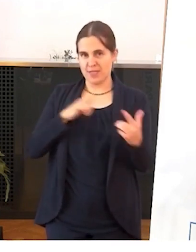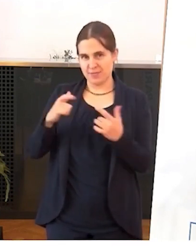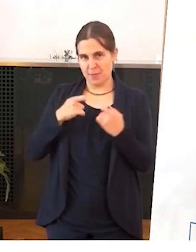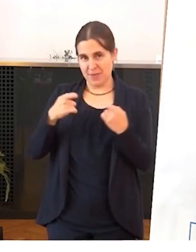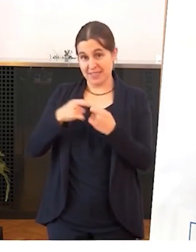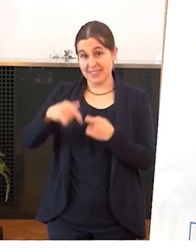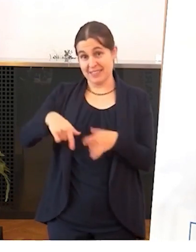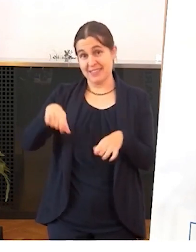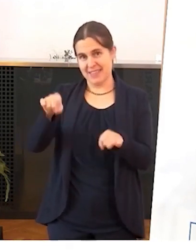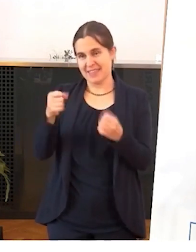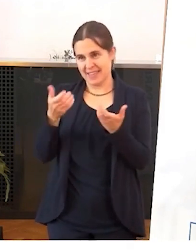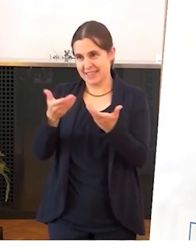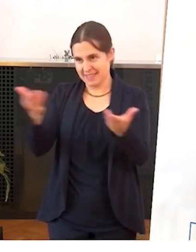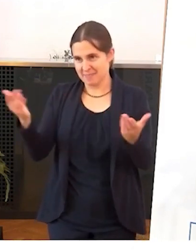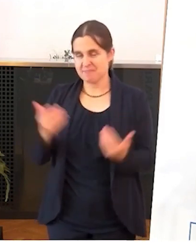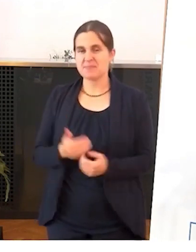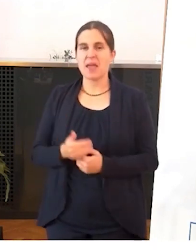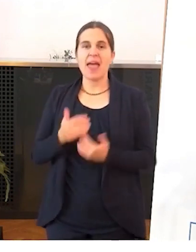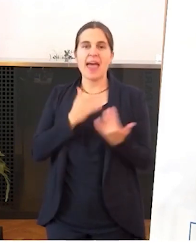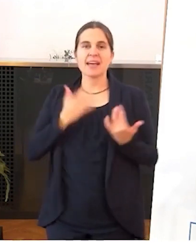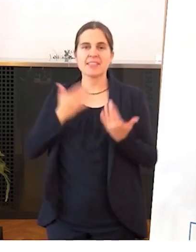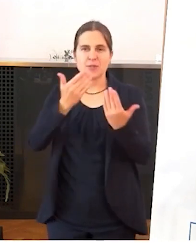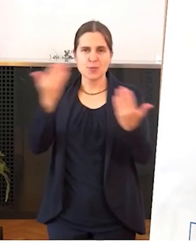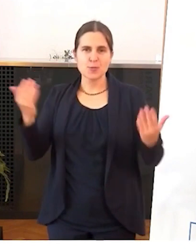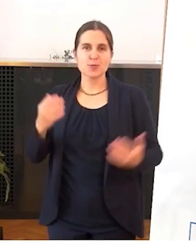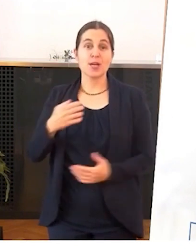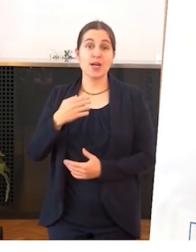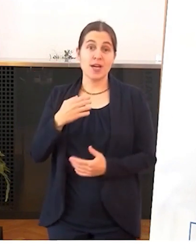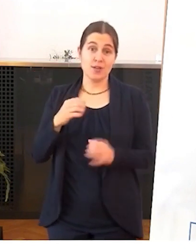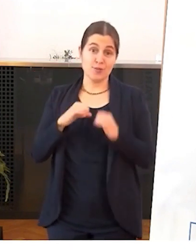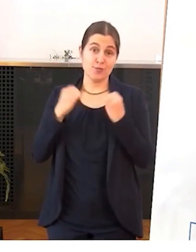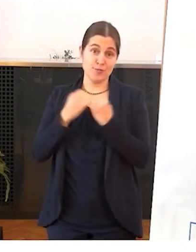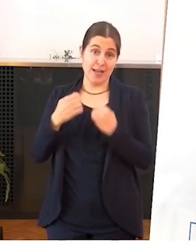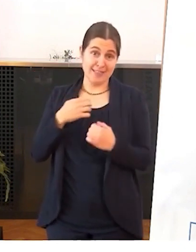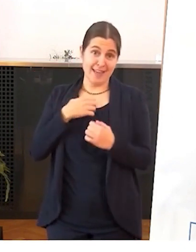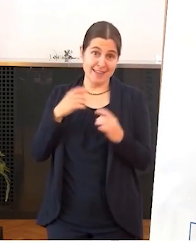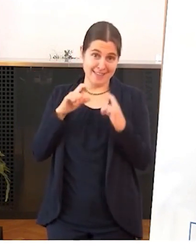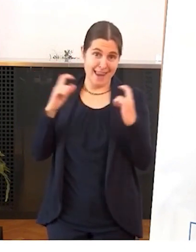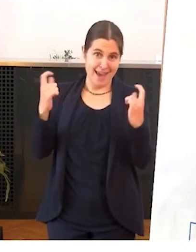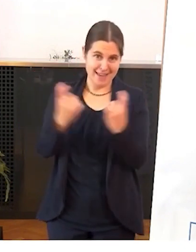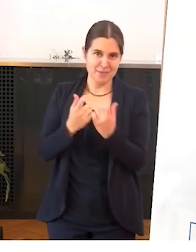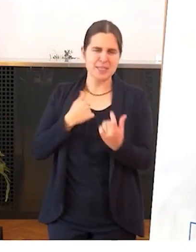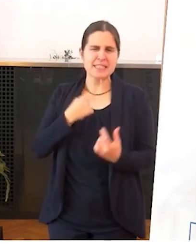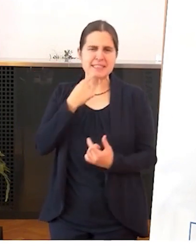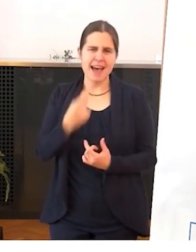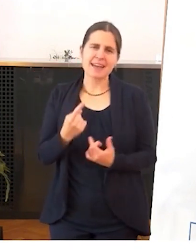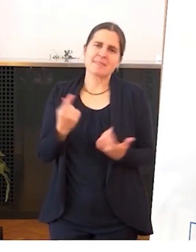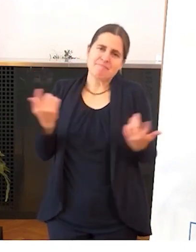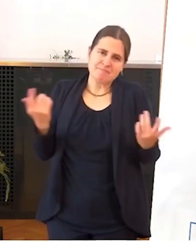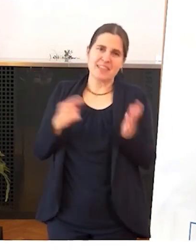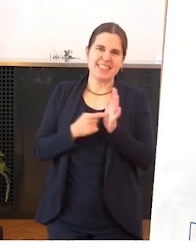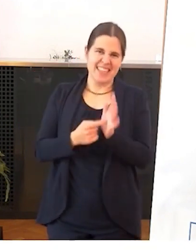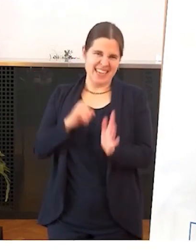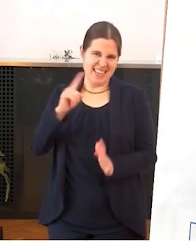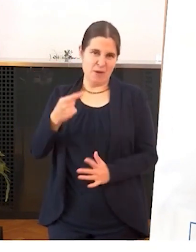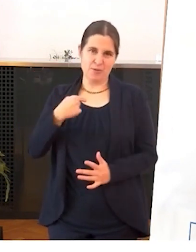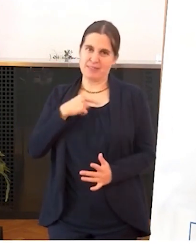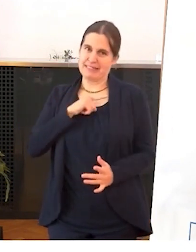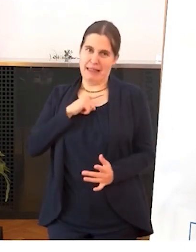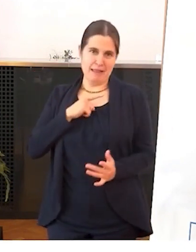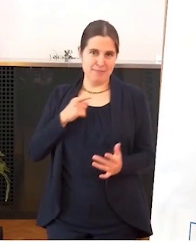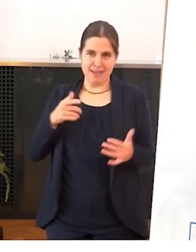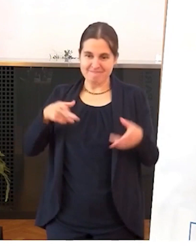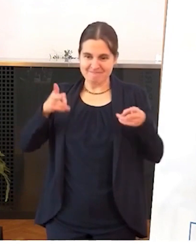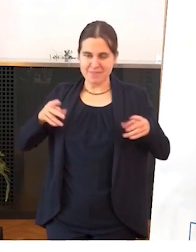Niedersachsen, herzliche Grüße aus der Staatskanzlei und wenn ich das sage, bringt es gleichzeitig zum Ausdruck, ich bin nun einmal nicht